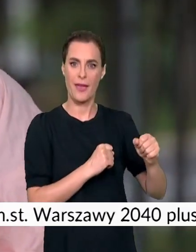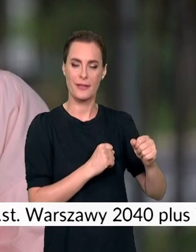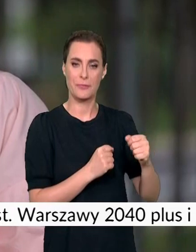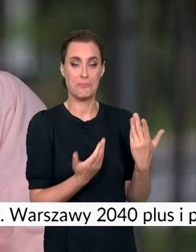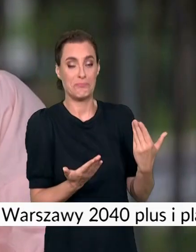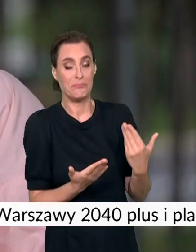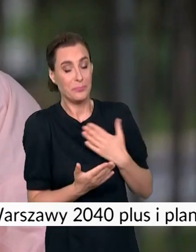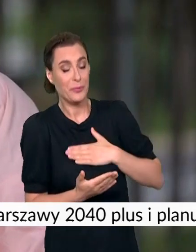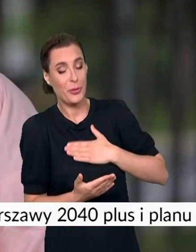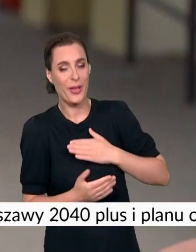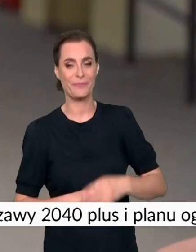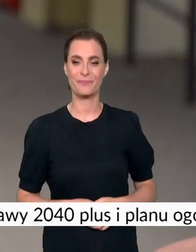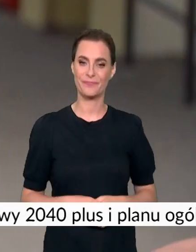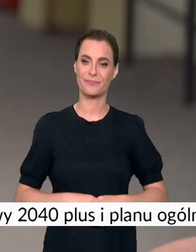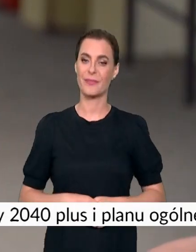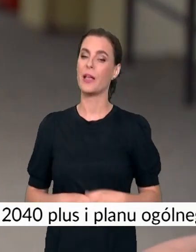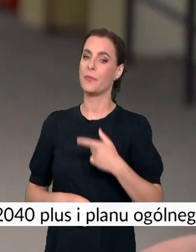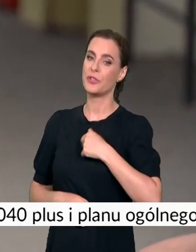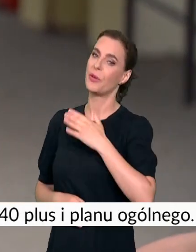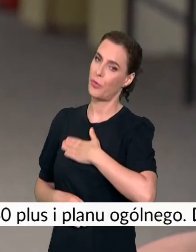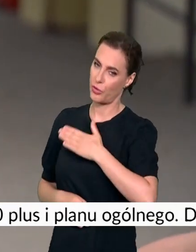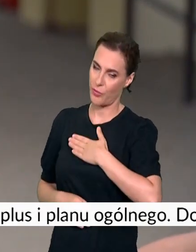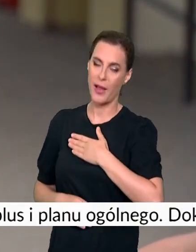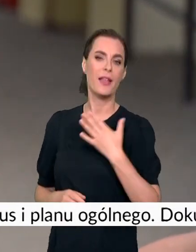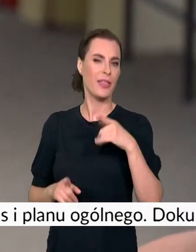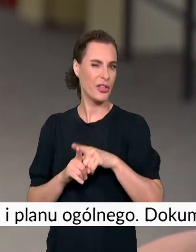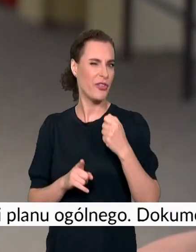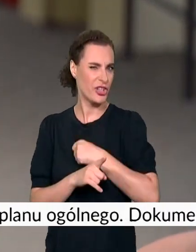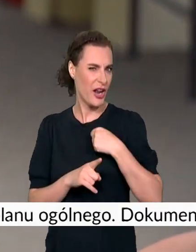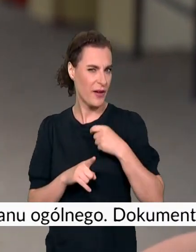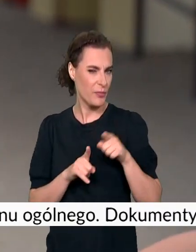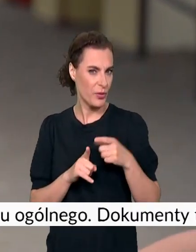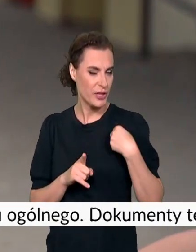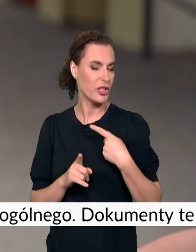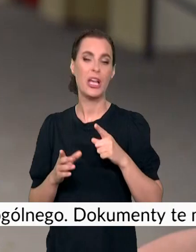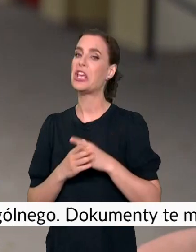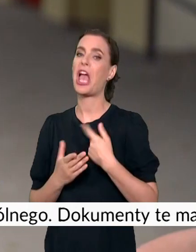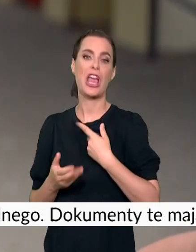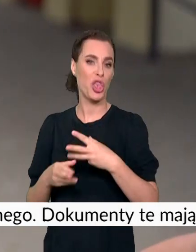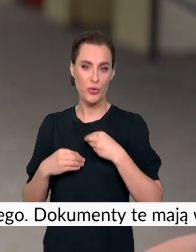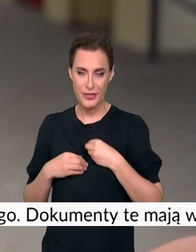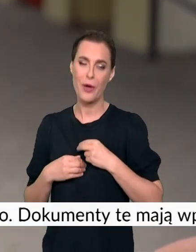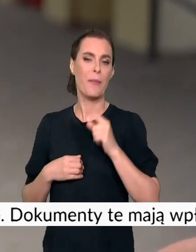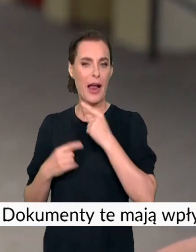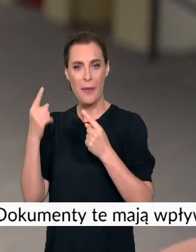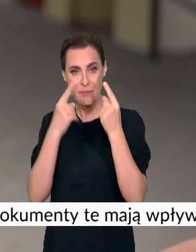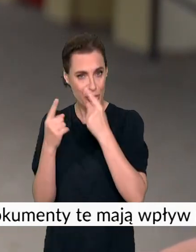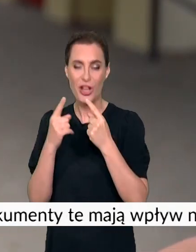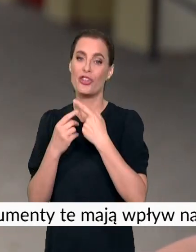No i to takie miłe jest. Mnie się pomysł bardzo podoba. Jest coś takiego w Warszawie. Ja się osobiście nie załapałam, ale uważam, że taki